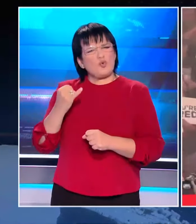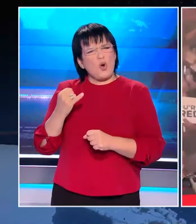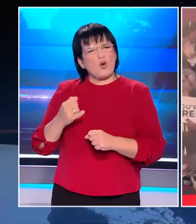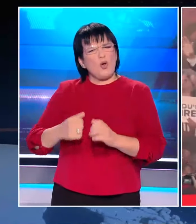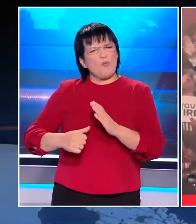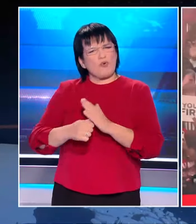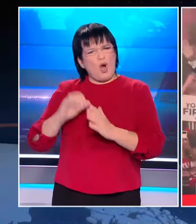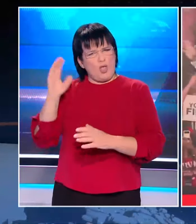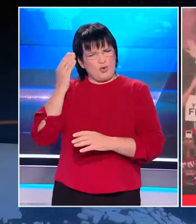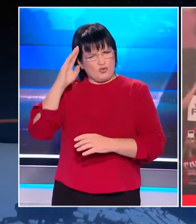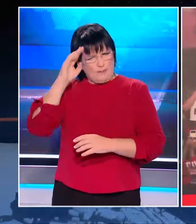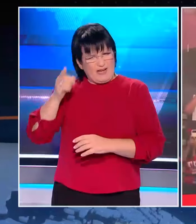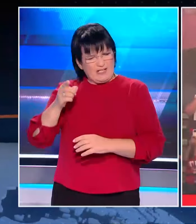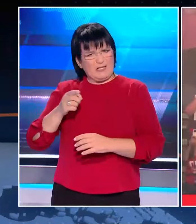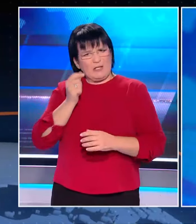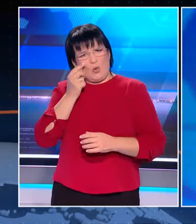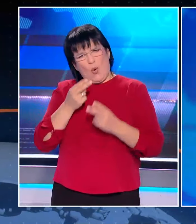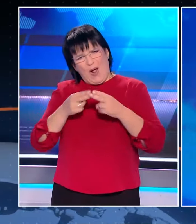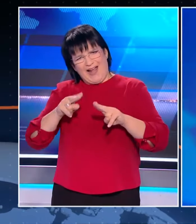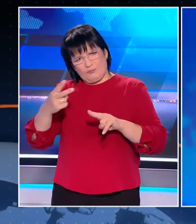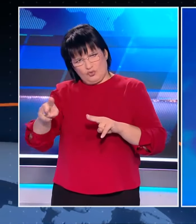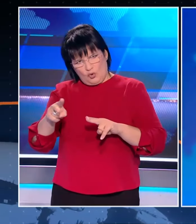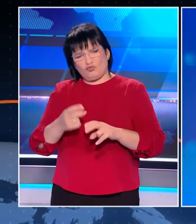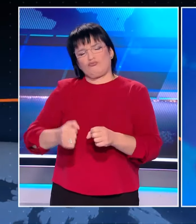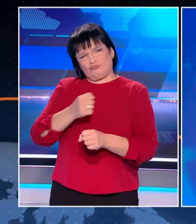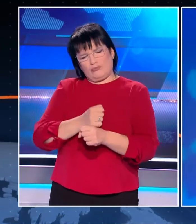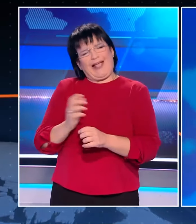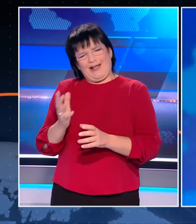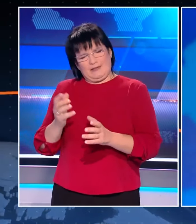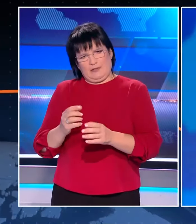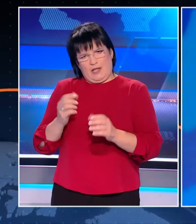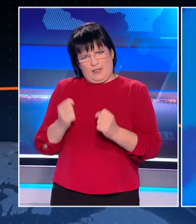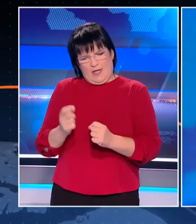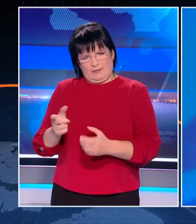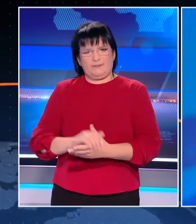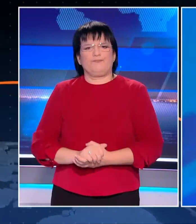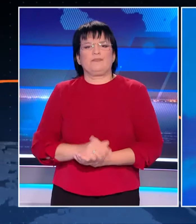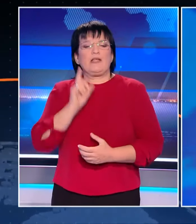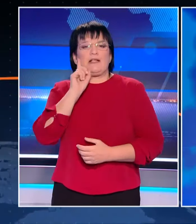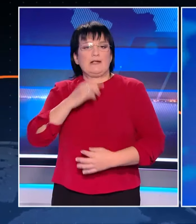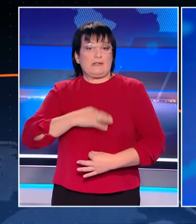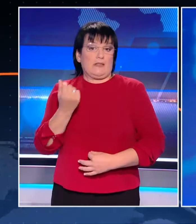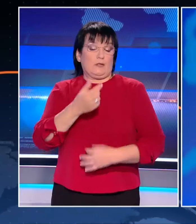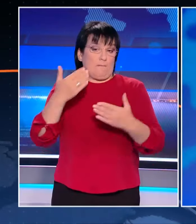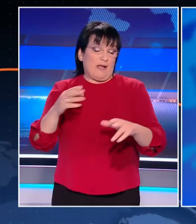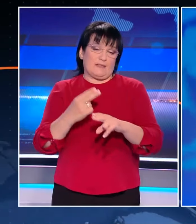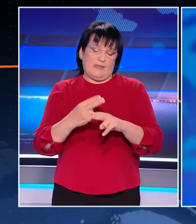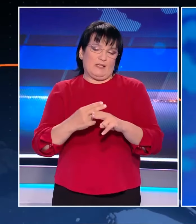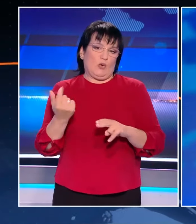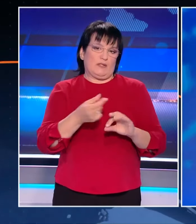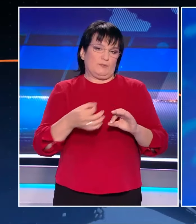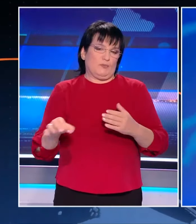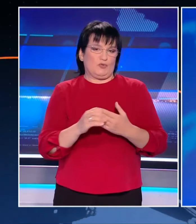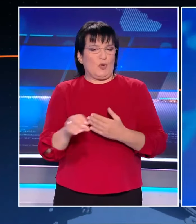Πρόεδρου των ΗΠΑ, Ρόμπερτ Κέννεντι. Σε αυτό το σημείο το δελτίο μας ολοκληρώθηκε. Αναλυτικά όλες οι είδεις της ημέρας στο